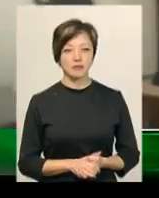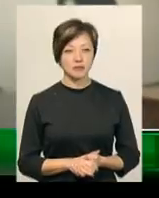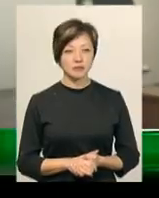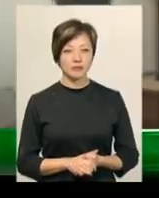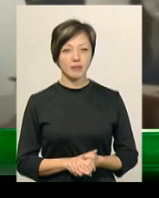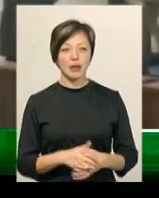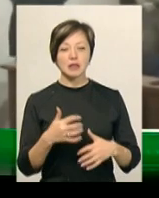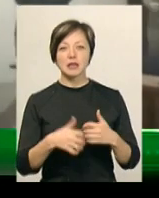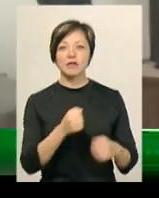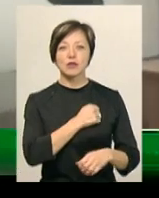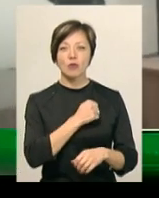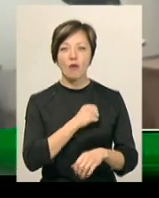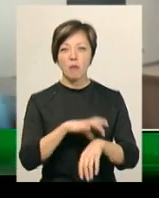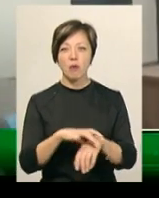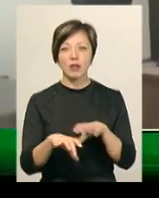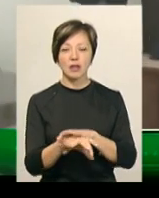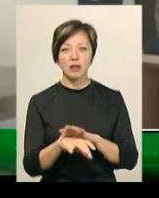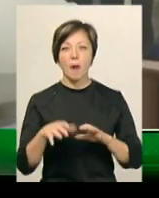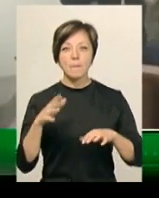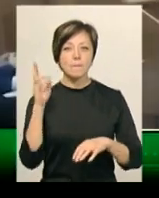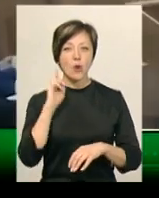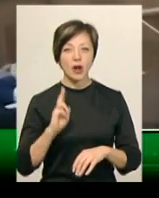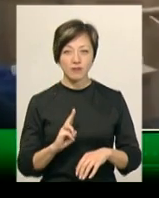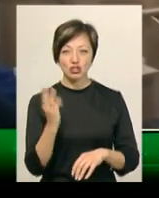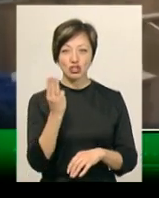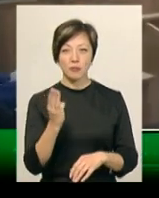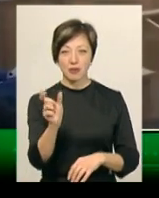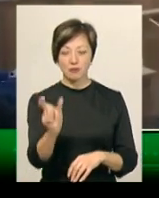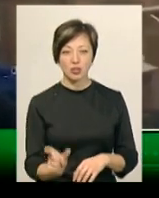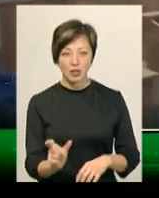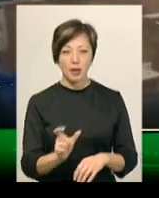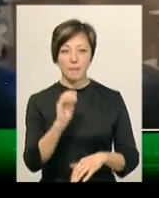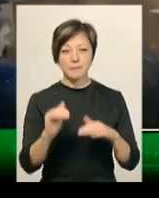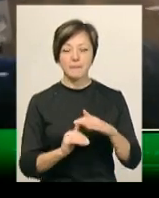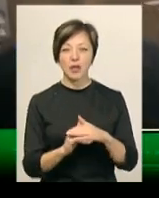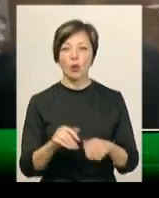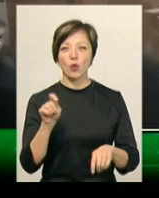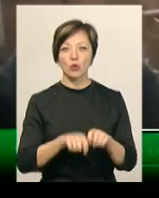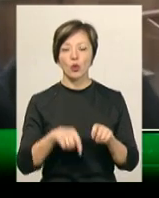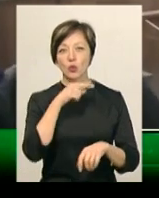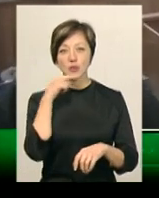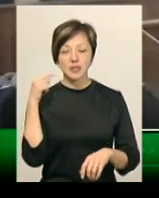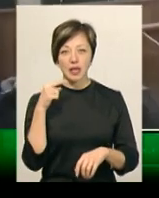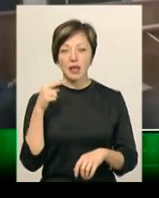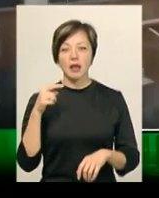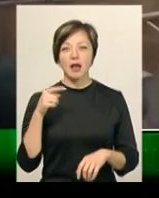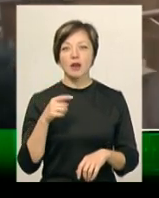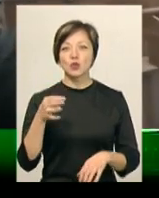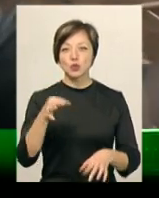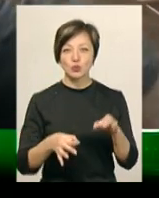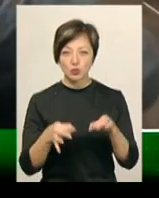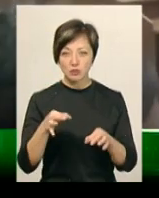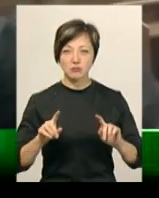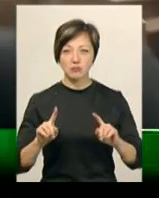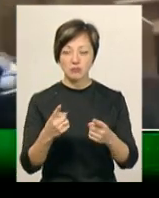Серед військовополонених моряків шепетівчанин Сергій Цейбізов. Підконтрольний Росії Київський райсуд Сімпрополя обрав йому запобіжний захід у вигляді